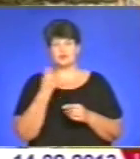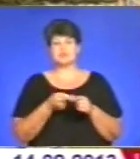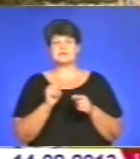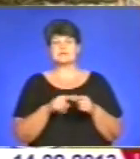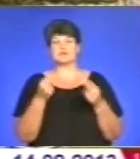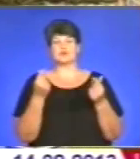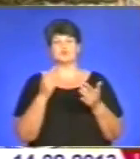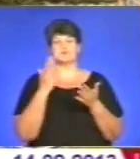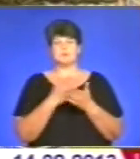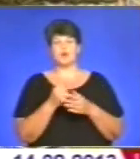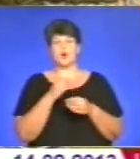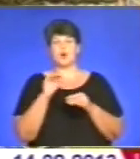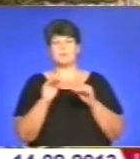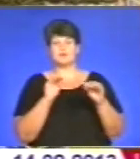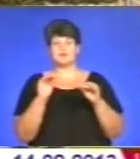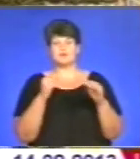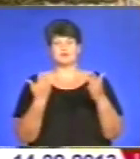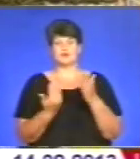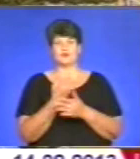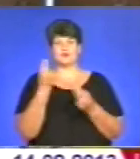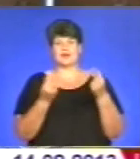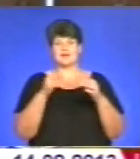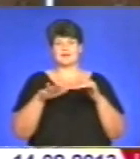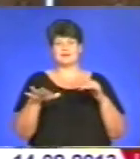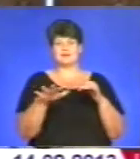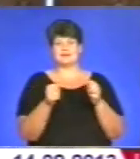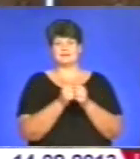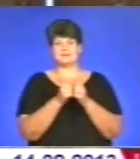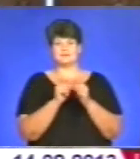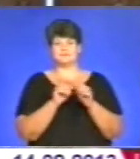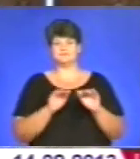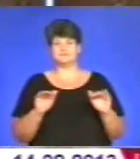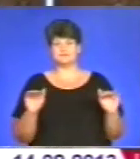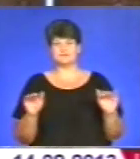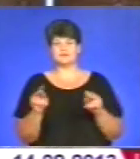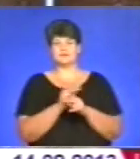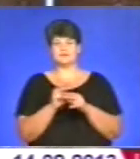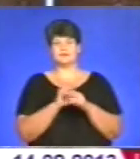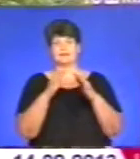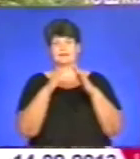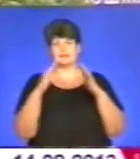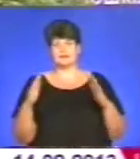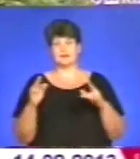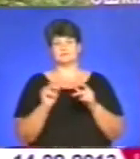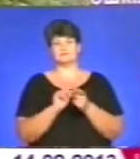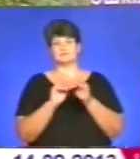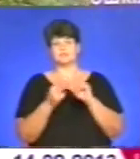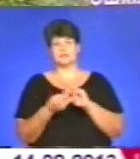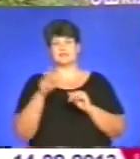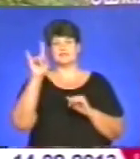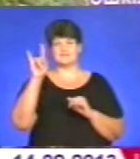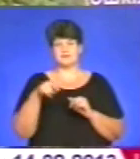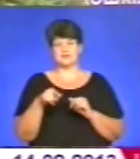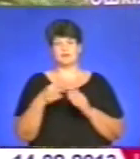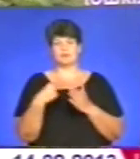коштів мають облаштувати нові гральні майданчики біля дошкільних навчальних закладів. Відремонтувати дахи, замінити в окремих школах вікна, закупити